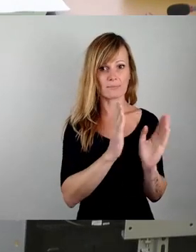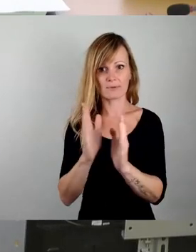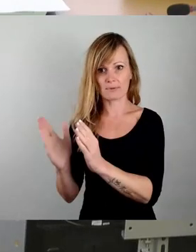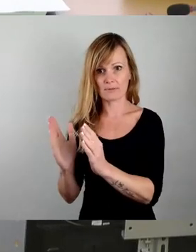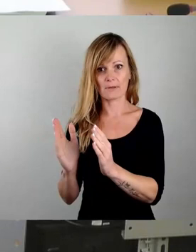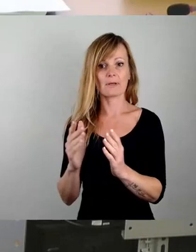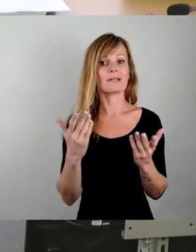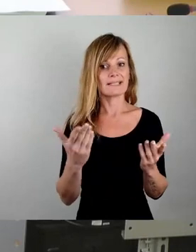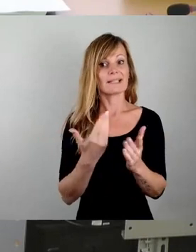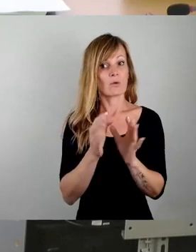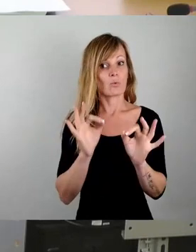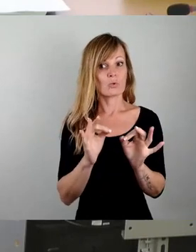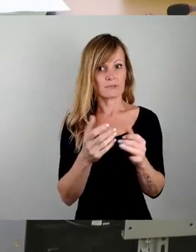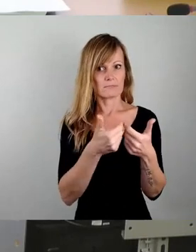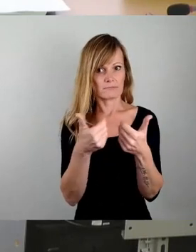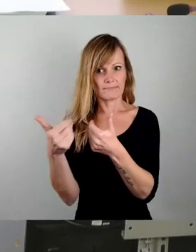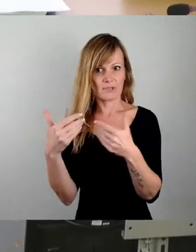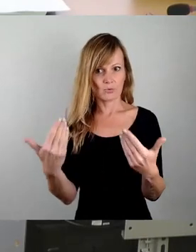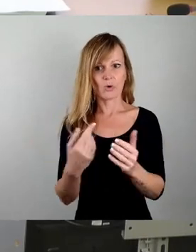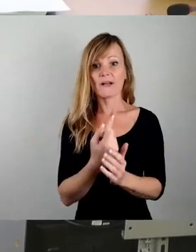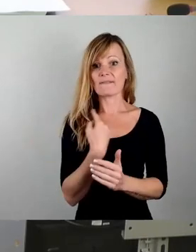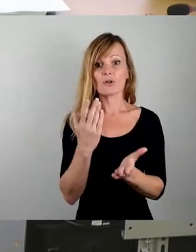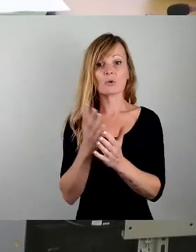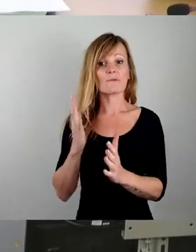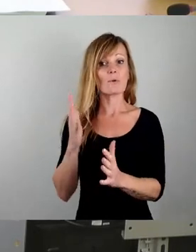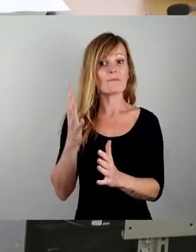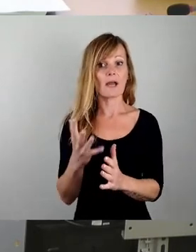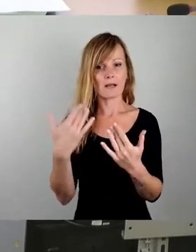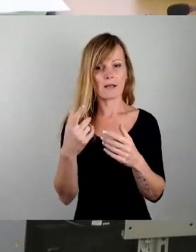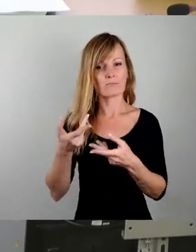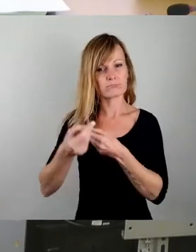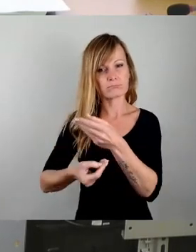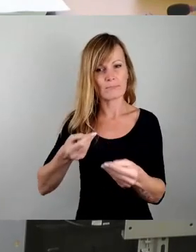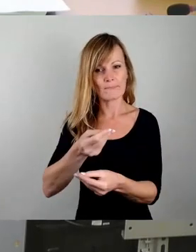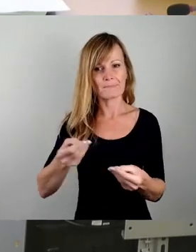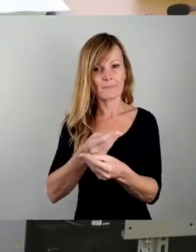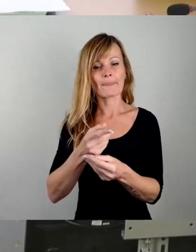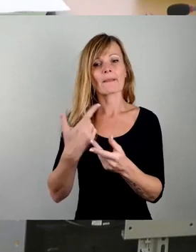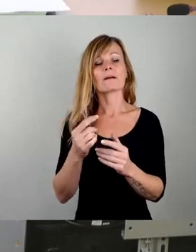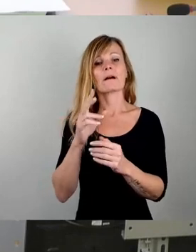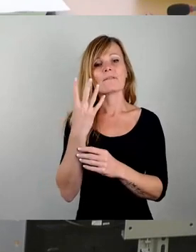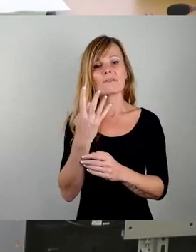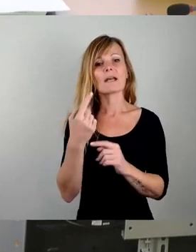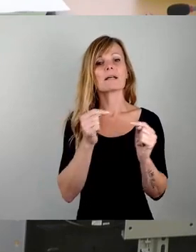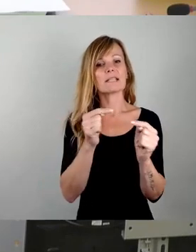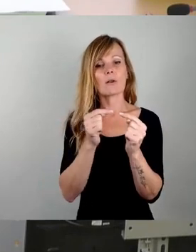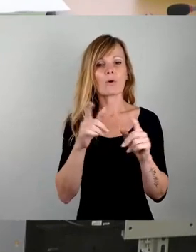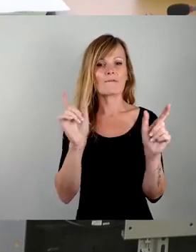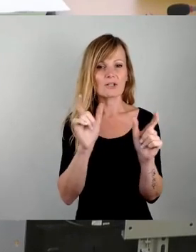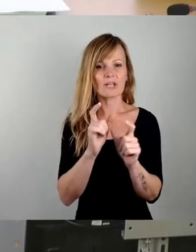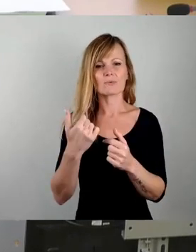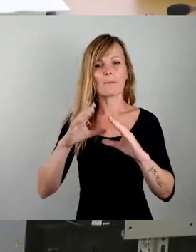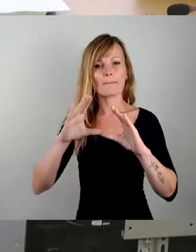sagen, seit fünf Jahren haben wir das entwickelt. Es gab vier Dialogveranstaltungen, es gab unzählige Beteiligungsformate, es gab in der